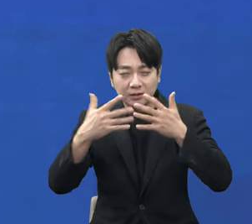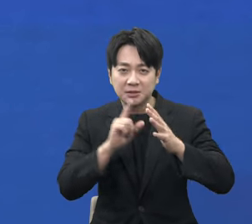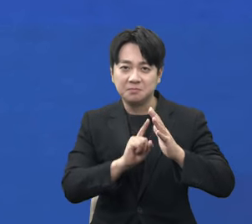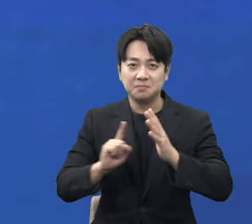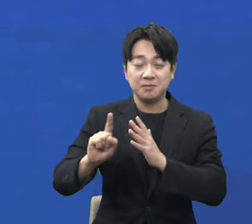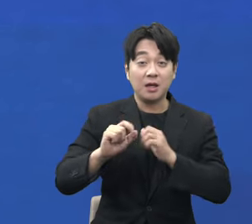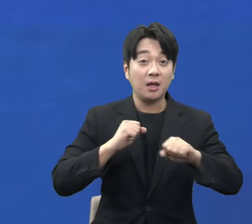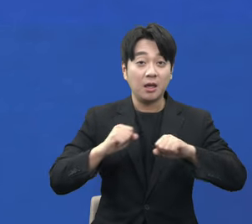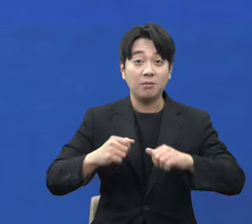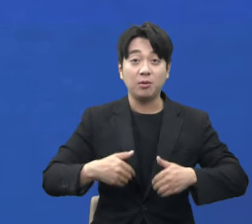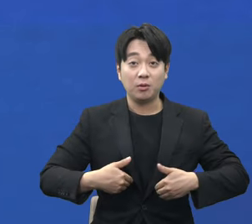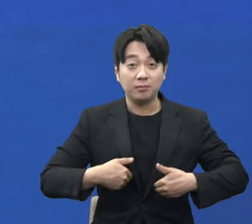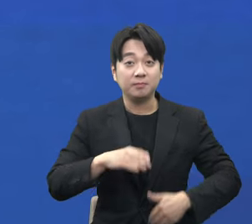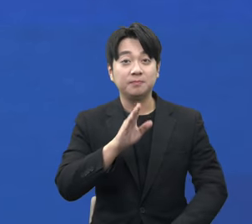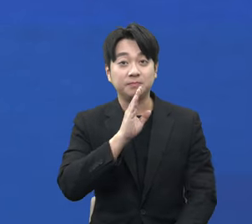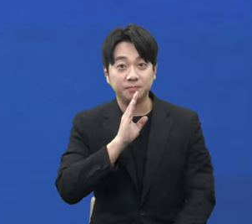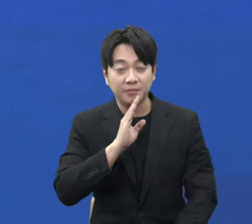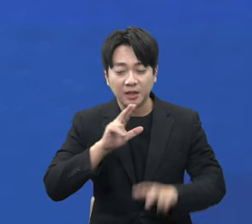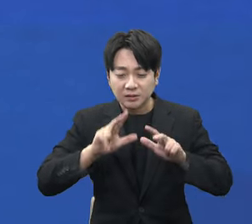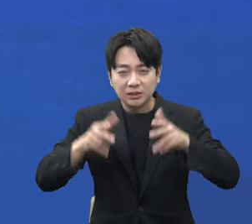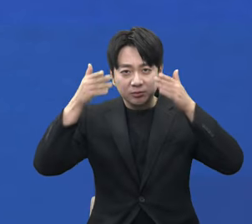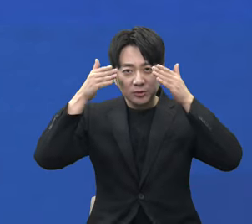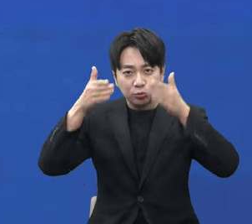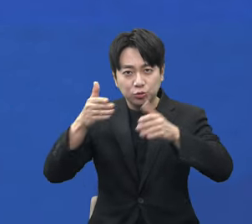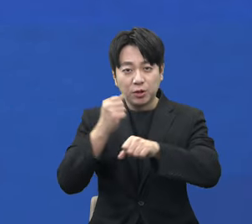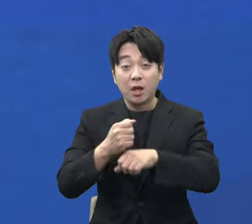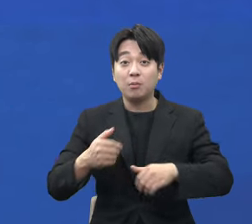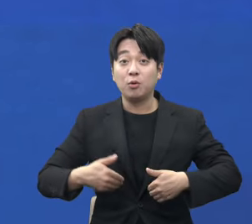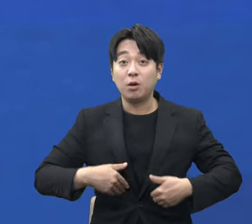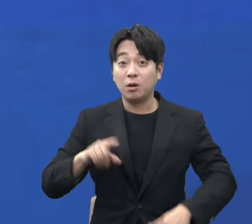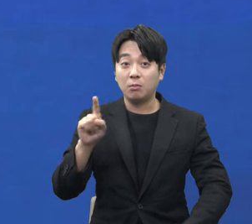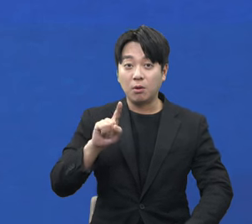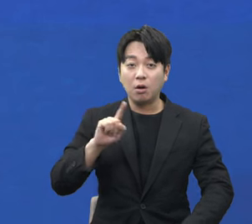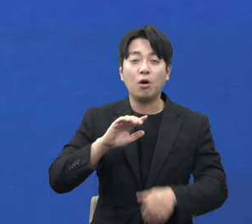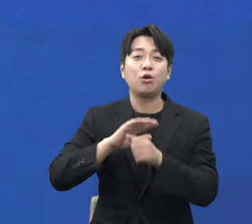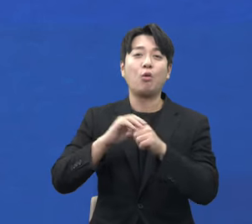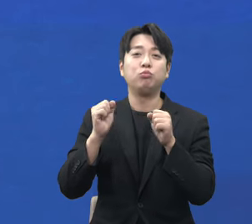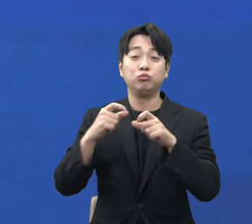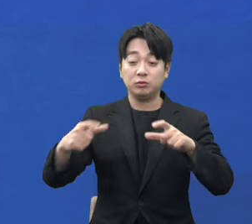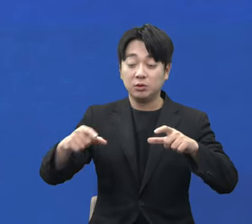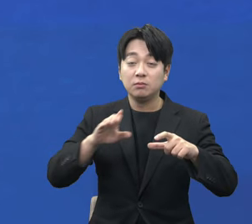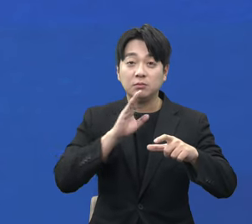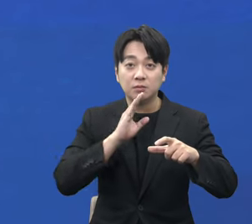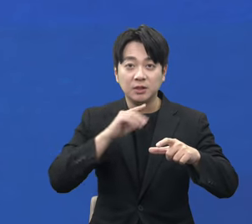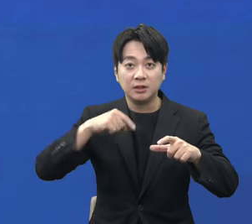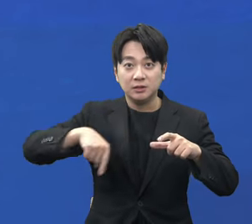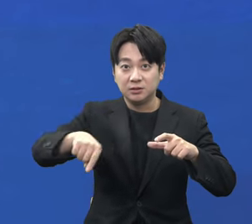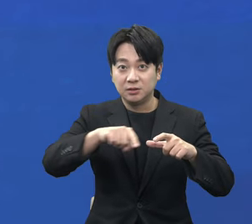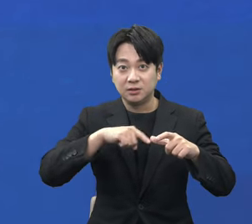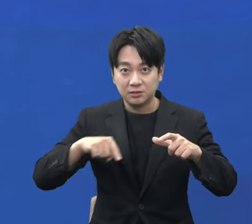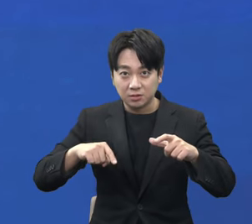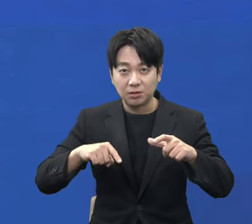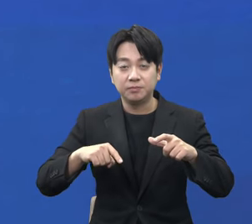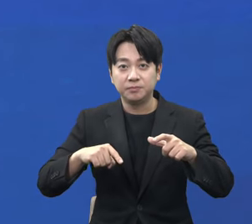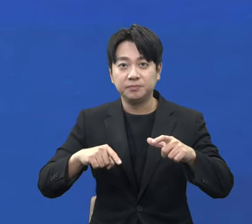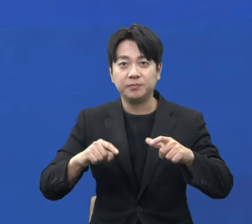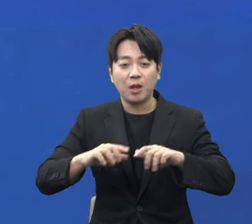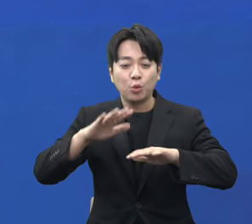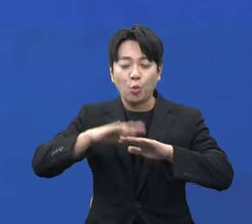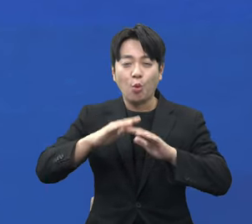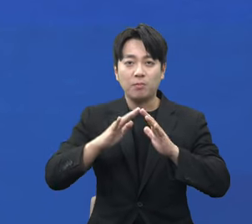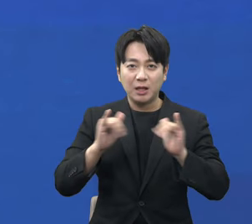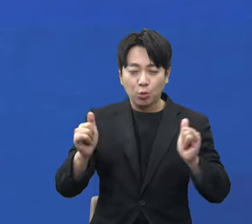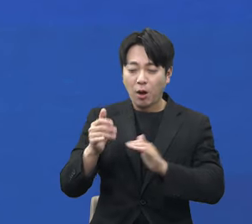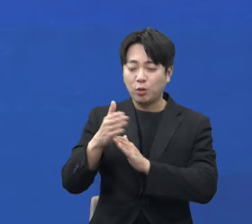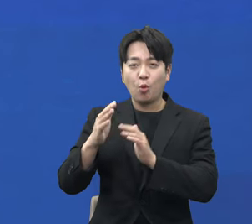그러기 위해 우리가 지금 집중해야 할 곳 바로 경북입니다. 그곳에서 농민으로 민주당 정치인으로 군의원